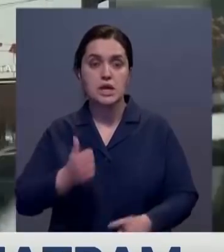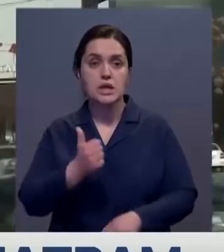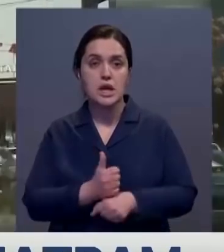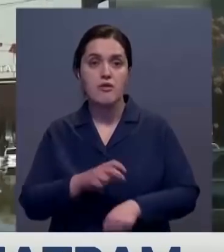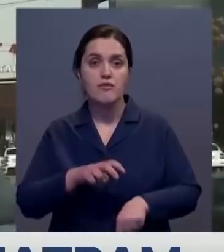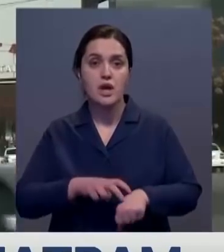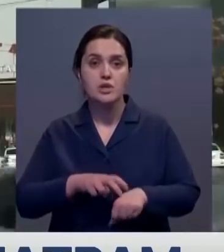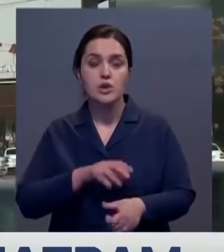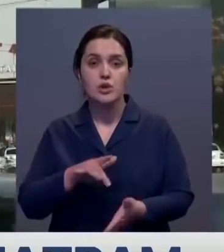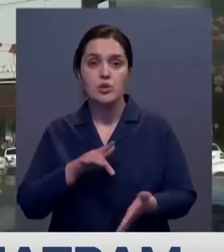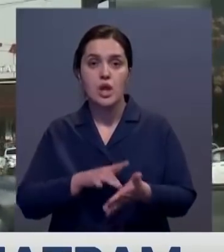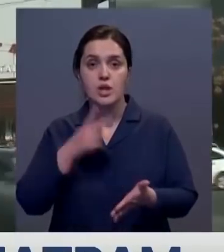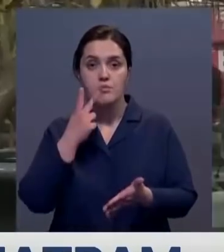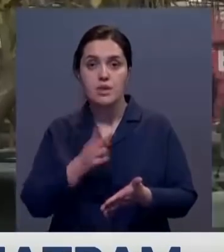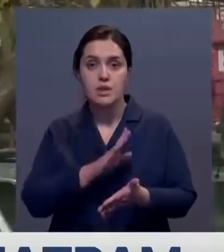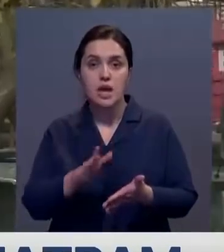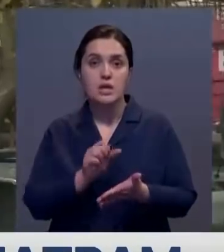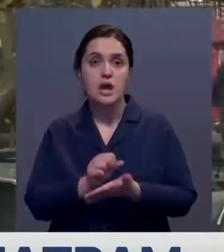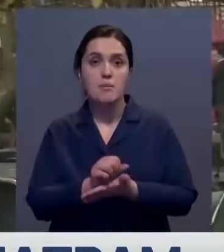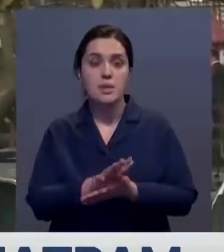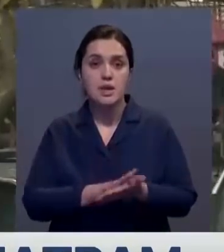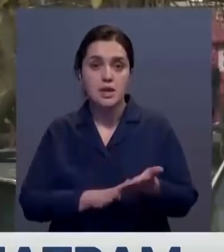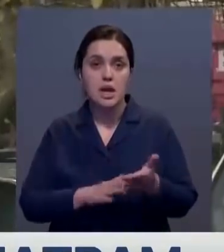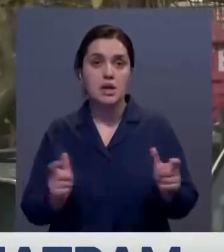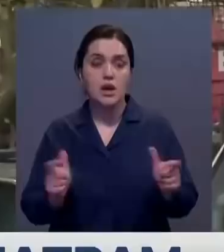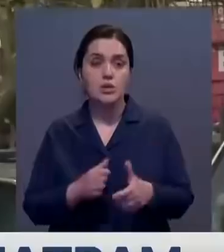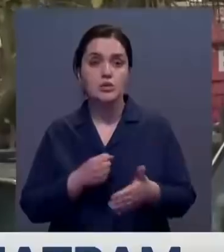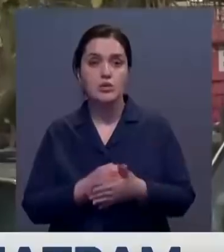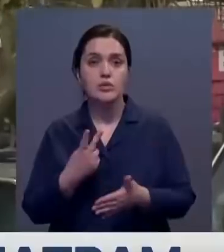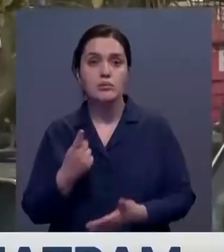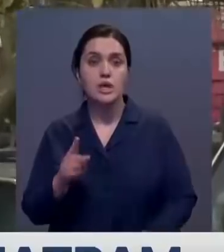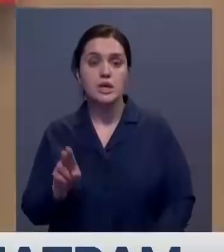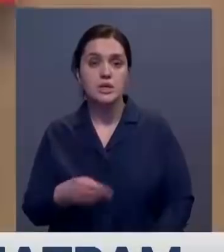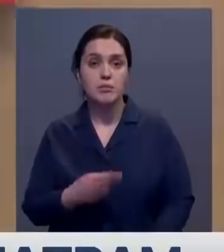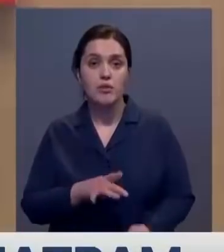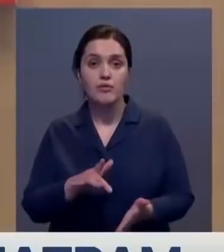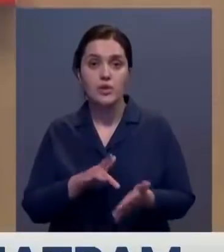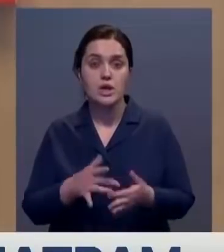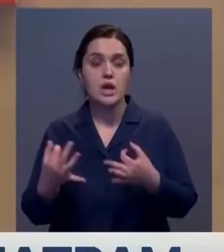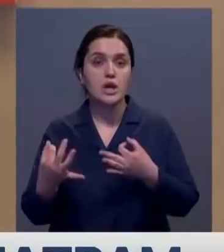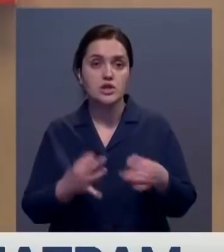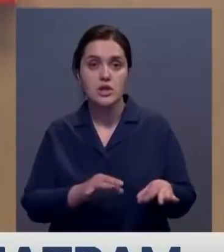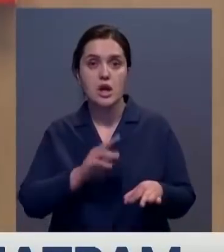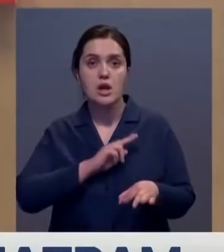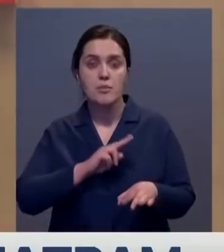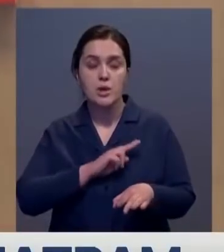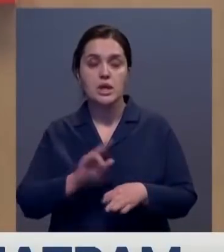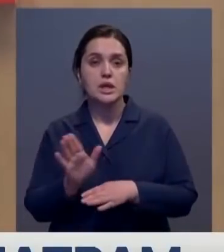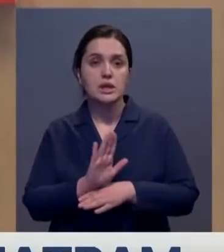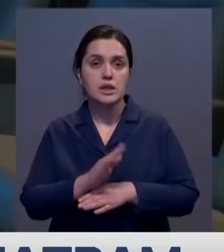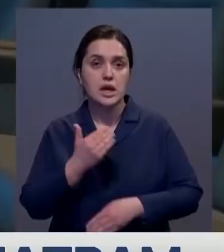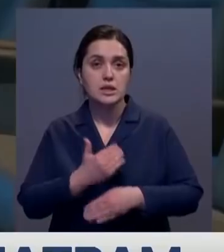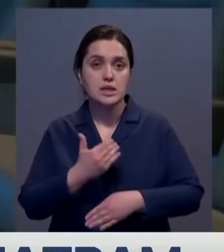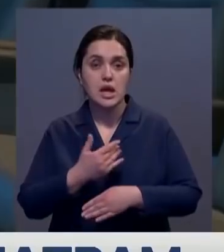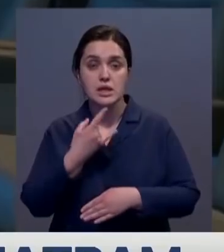главный санврач мегаполиса. Несмотря на продление карантина до 21 декабря, в городе разрешили работать с кинотеатром. Но при